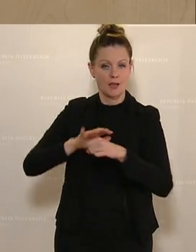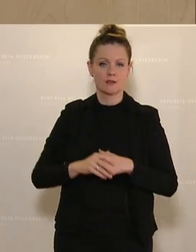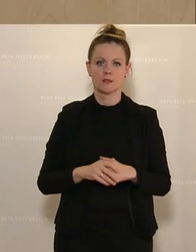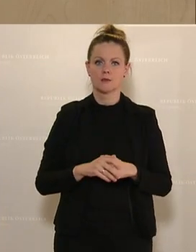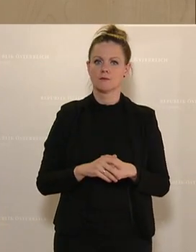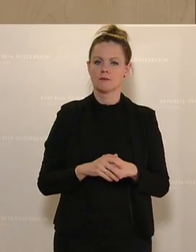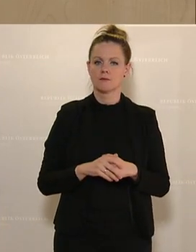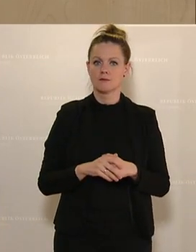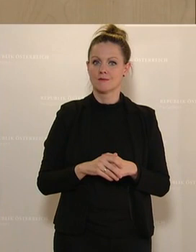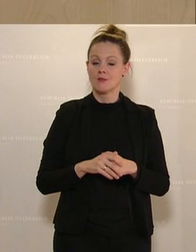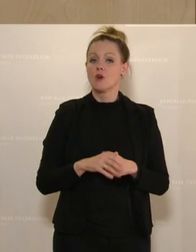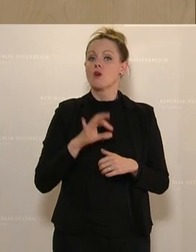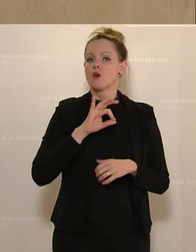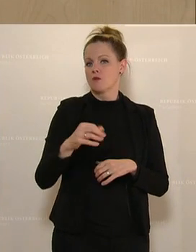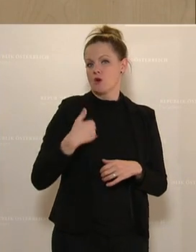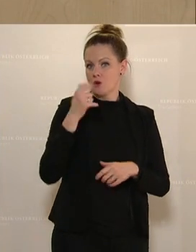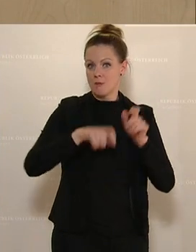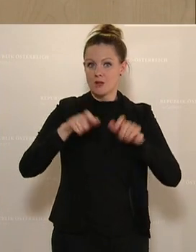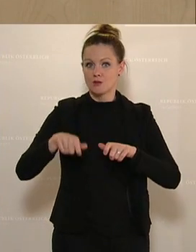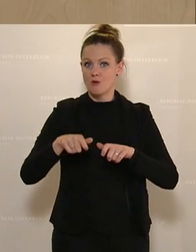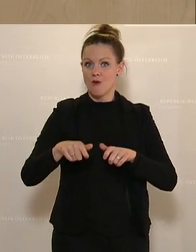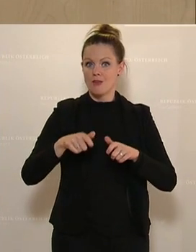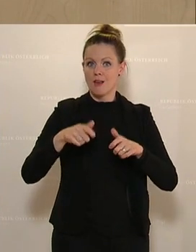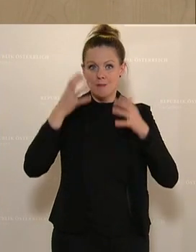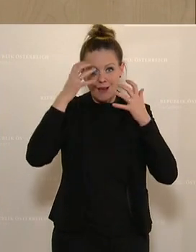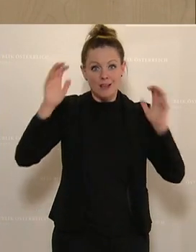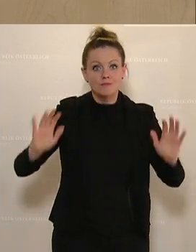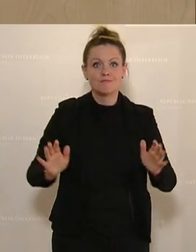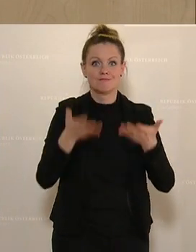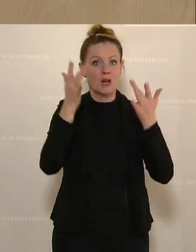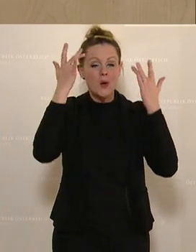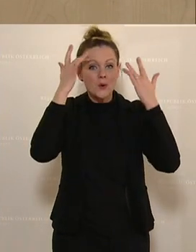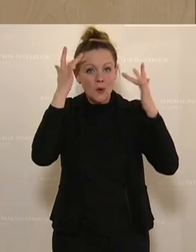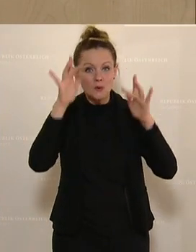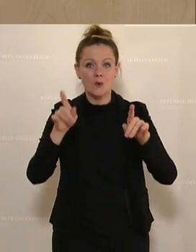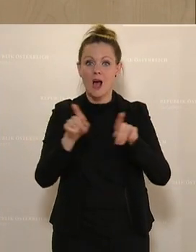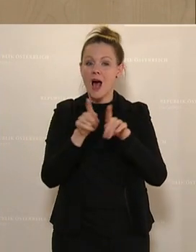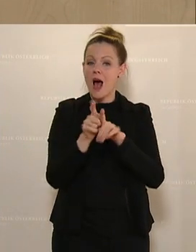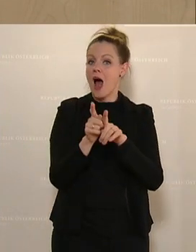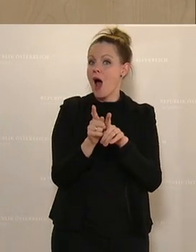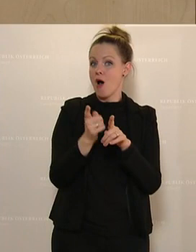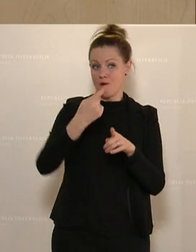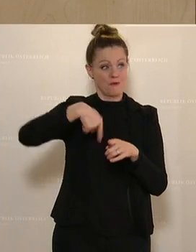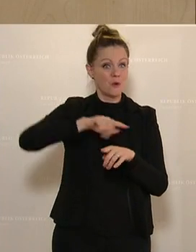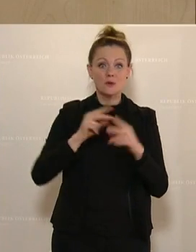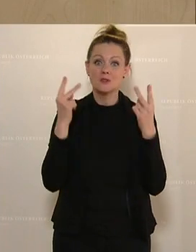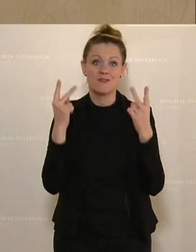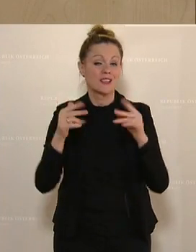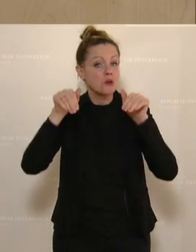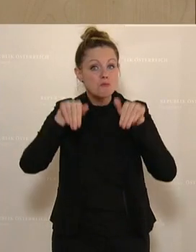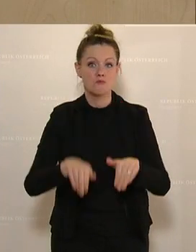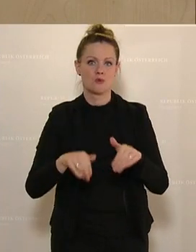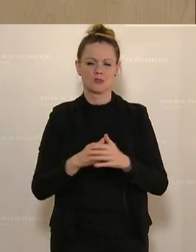Menschen für die Kultur zu begeistern, ja, das ist ein großes Anliegen auch für uns. Ja, es ist ein Muss für unsere Gesellschaft,